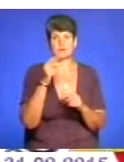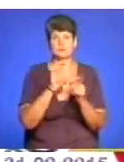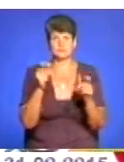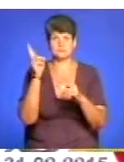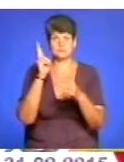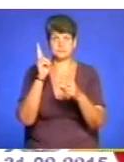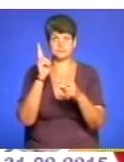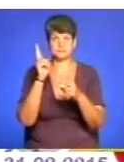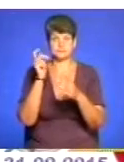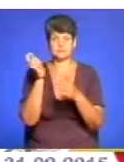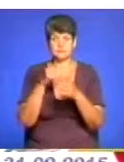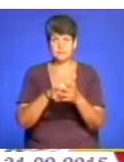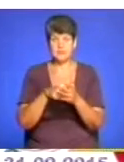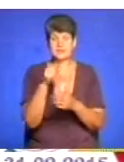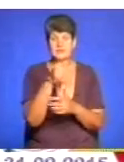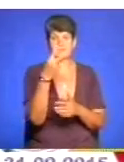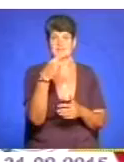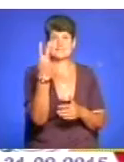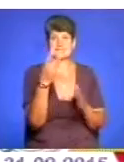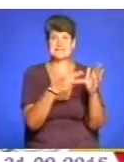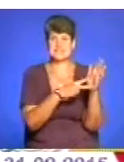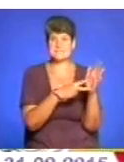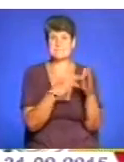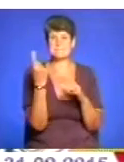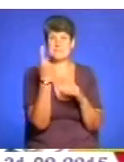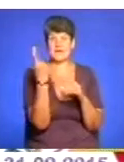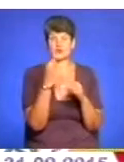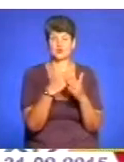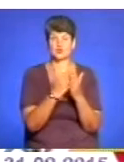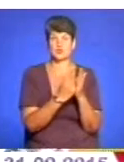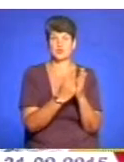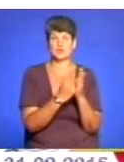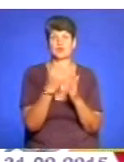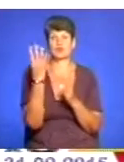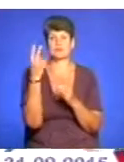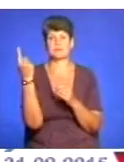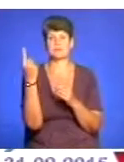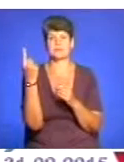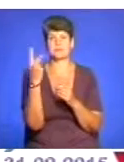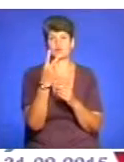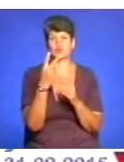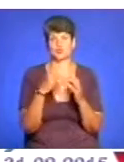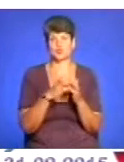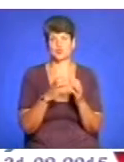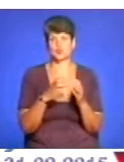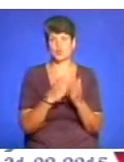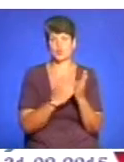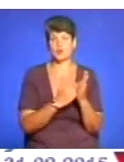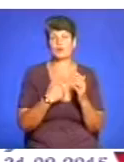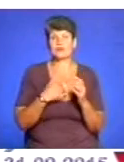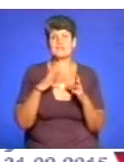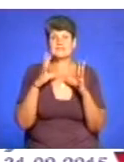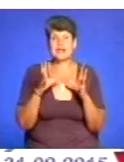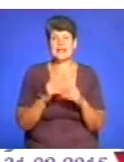з них це 27 першого ступеня і 4 – це першого другого ступеня. Тобто в нас в загальному